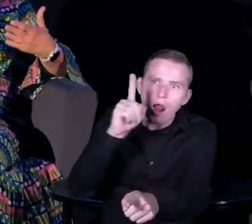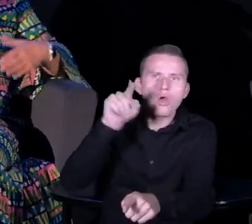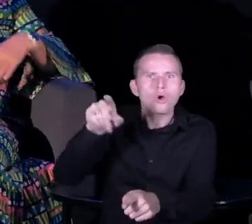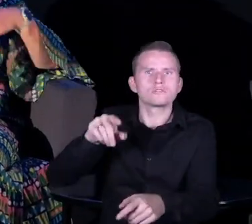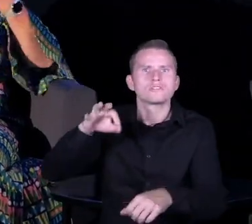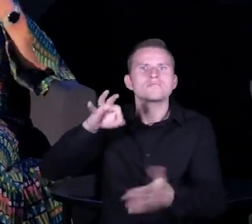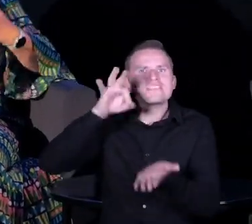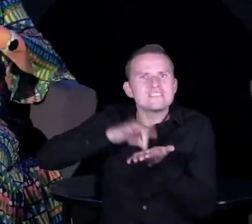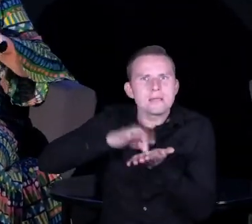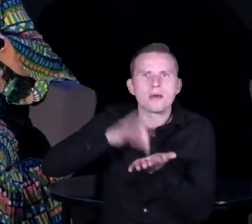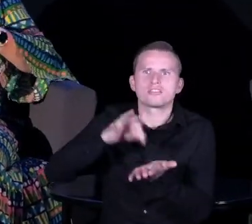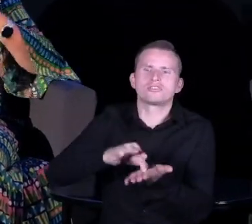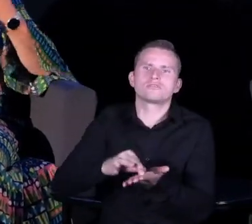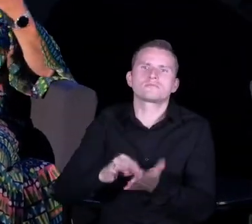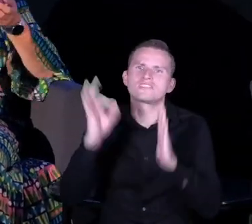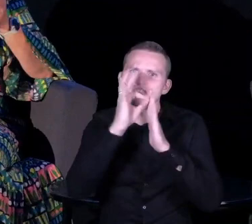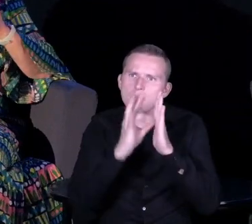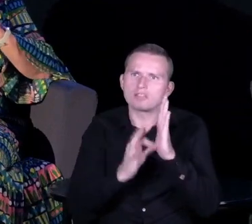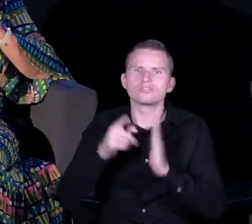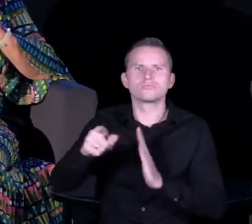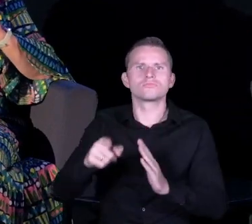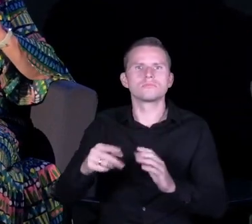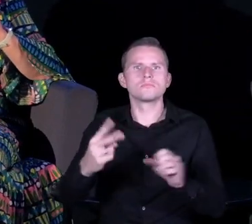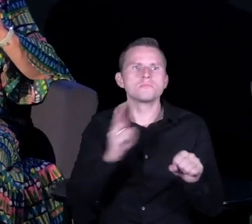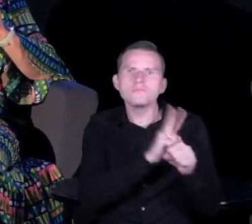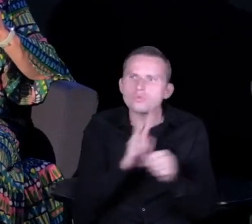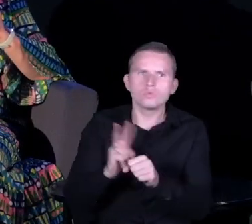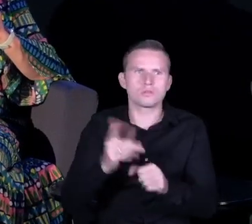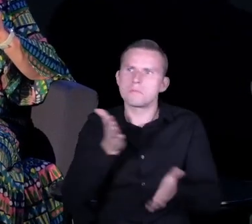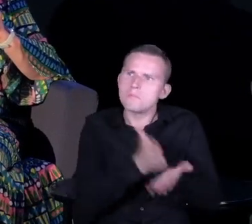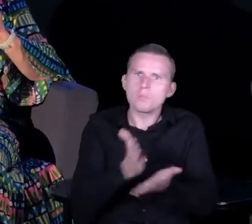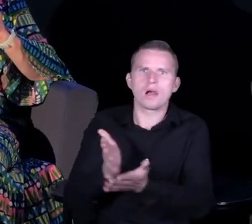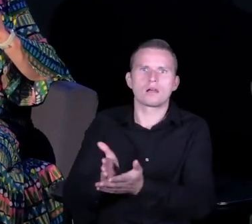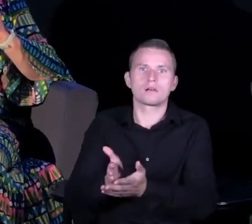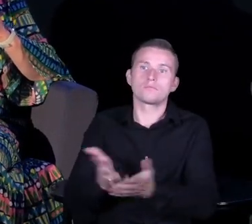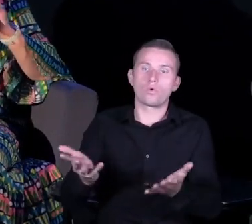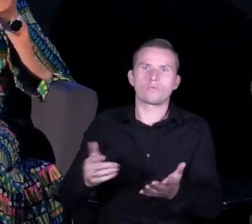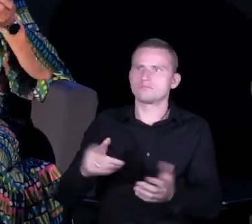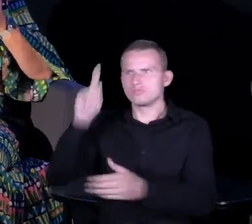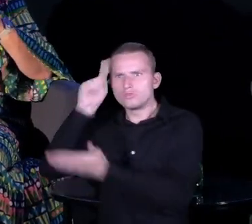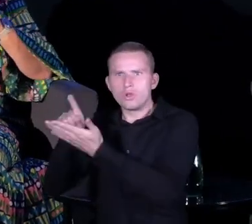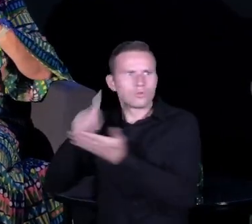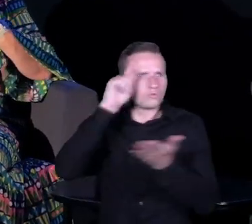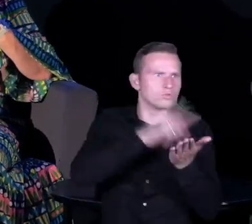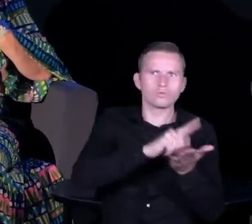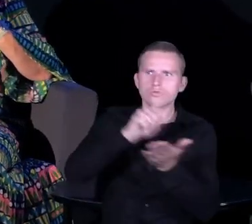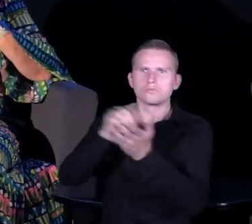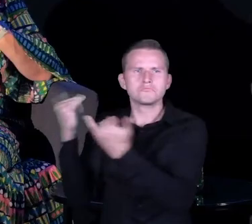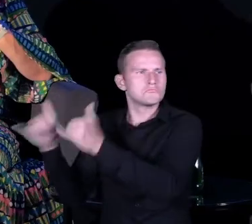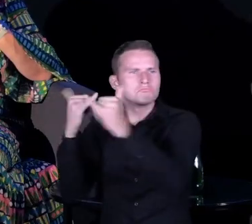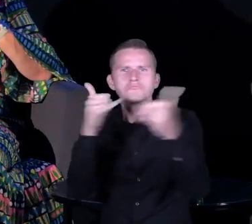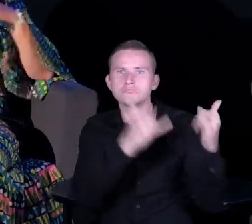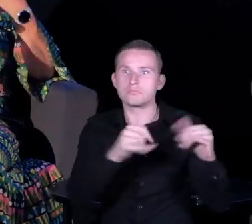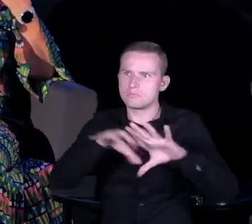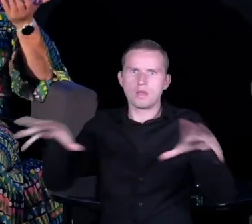będzie nas pilnował, będzie nam pomagał wiele rzeczy robić. I wiecie państwo, ja wiem, że tutaj dzisiaj w ogóle padło tak bardzo